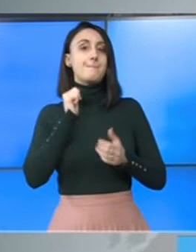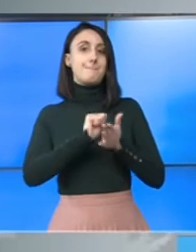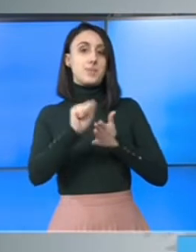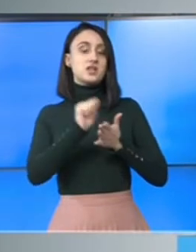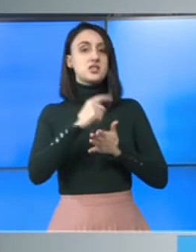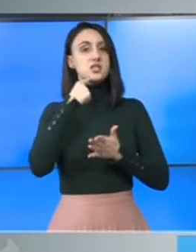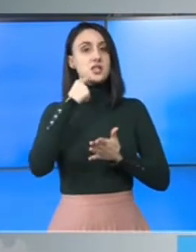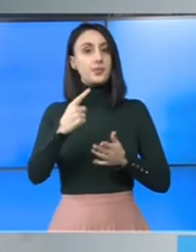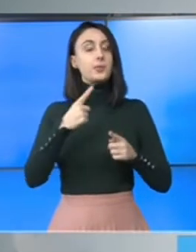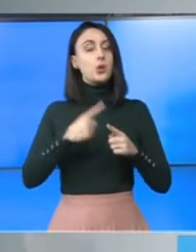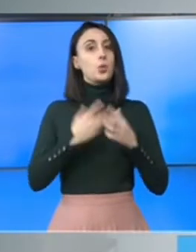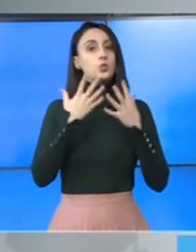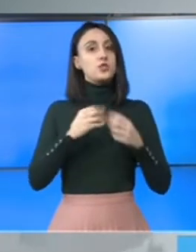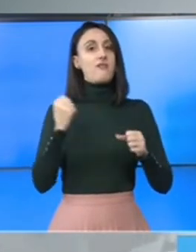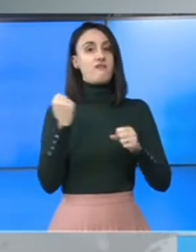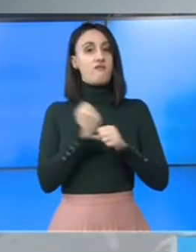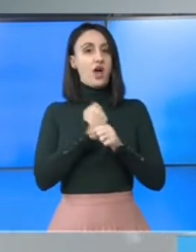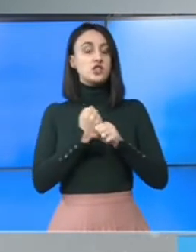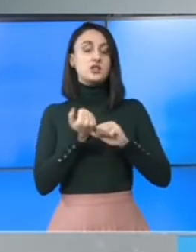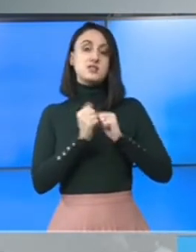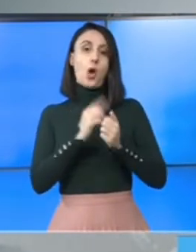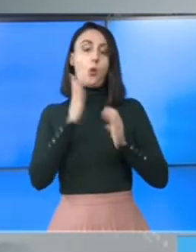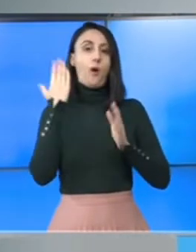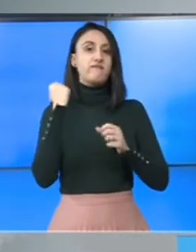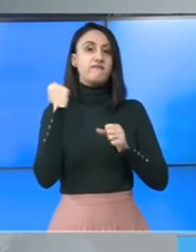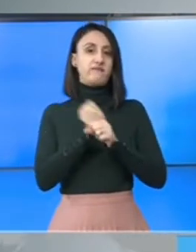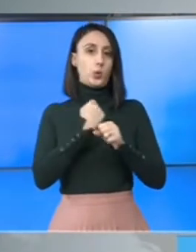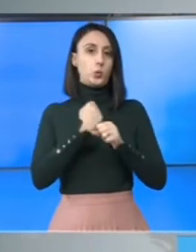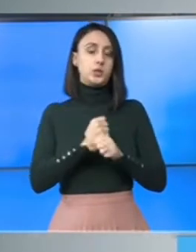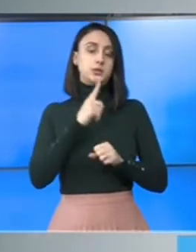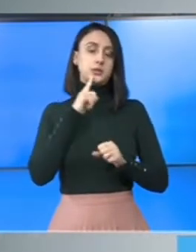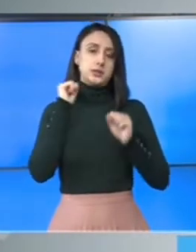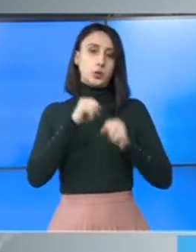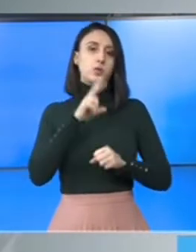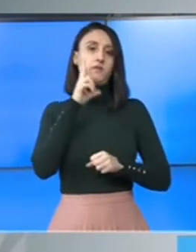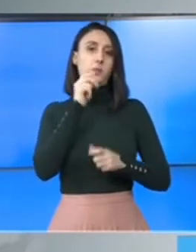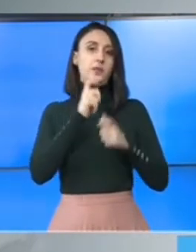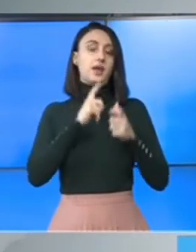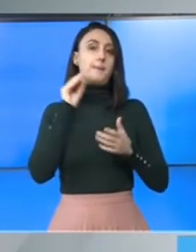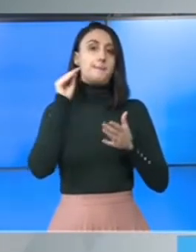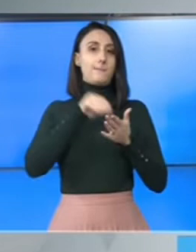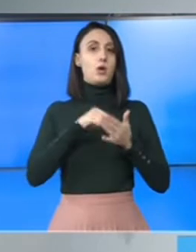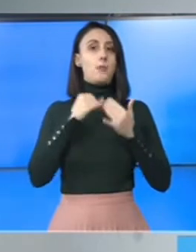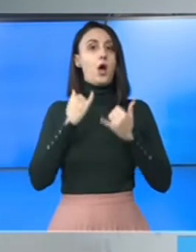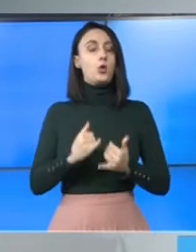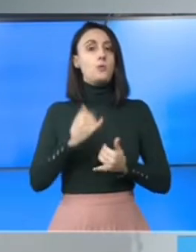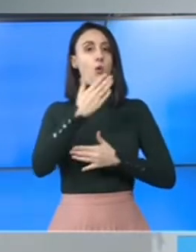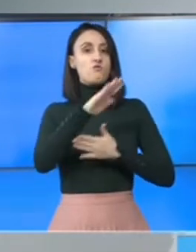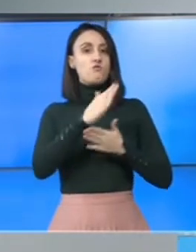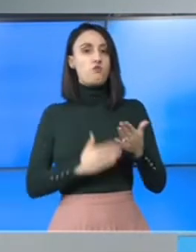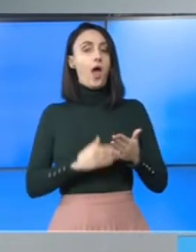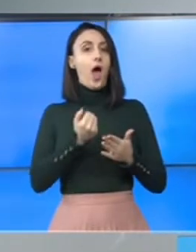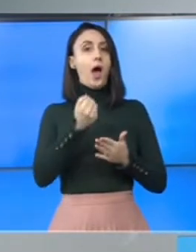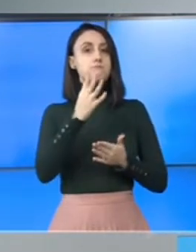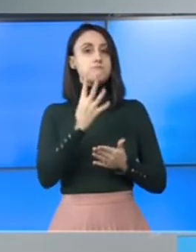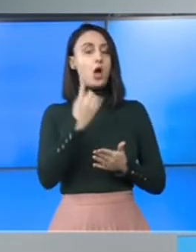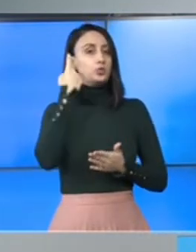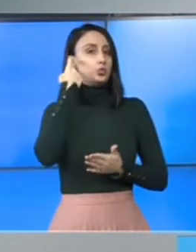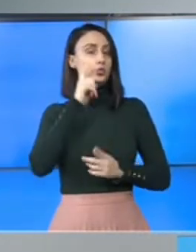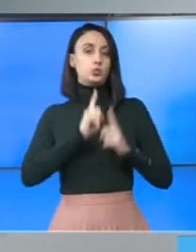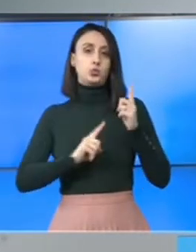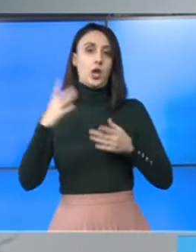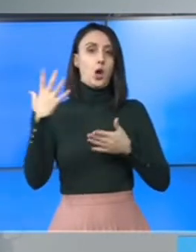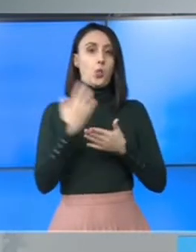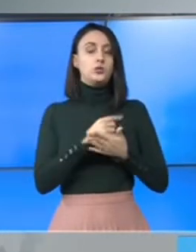săptămânală cu ceea ce face sau ce a făcut. Sincer să fiu, dacă punem acum, luăm o foaie A4, nu știu dacă reușim să